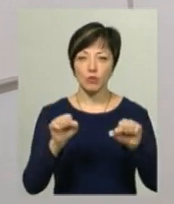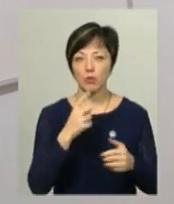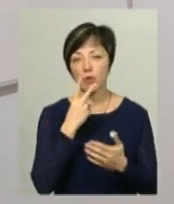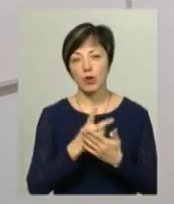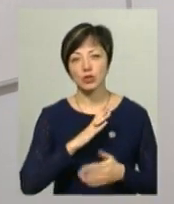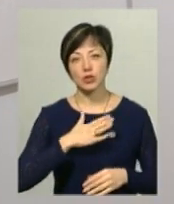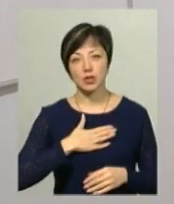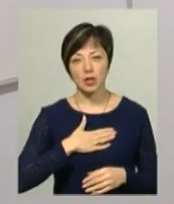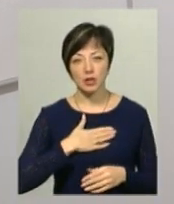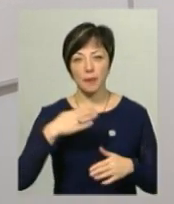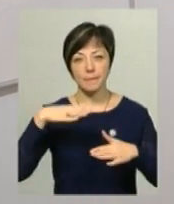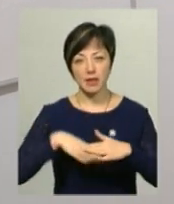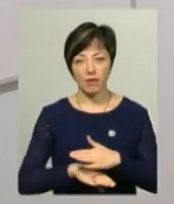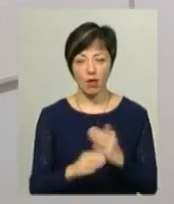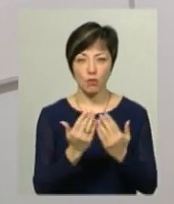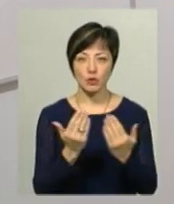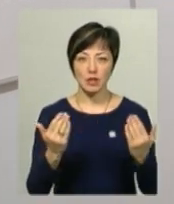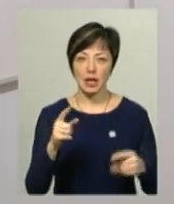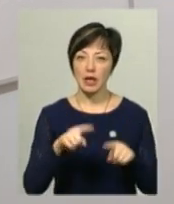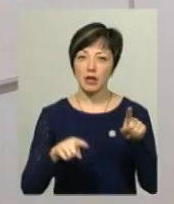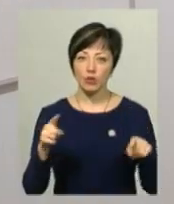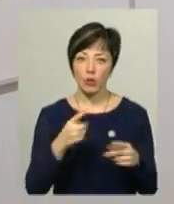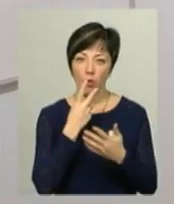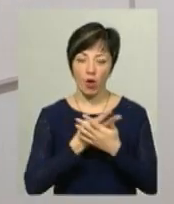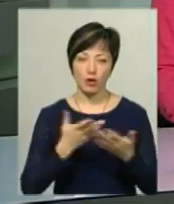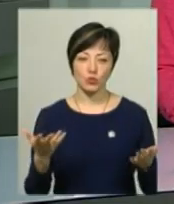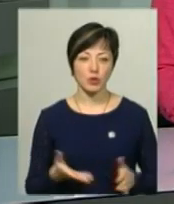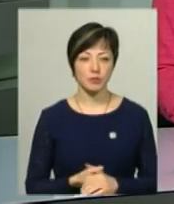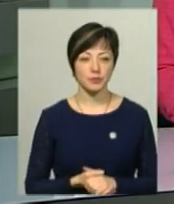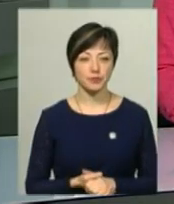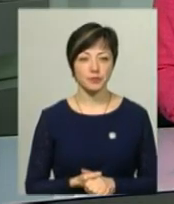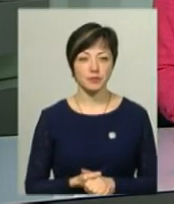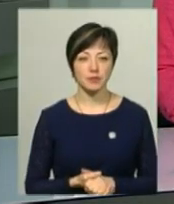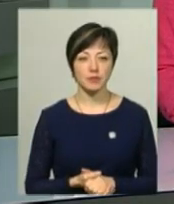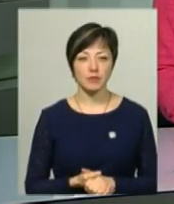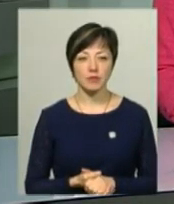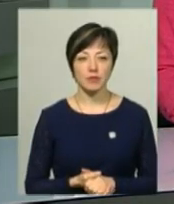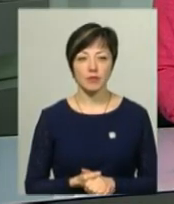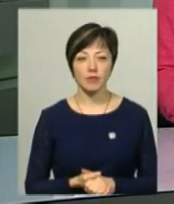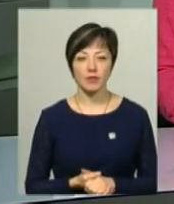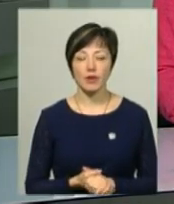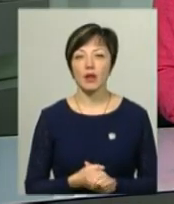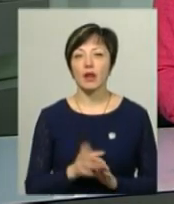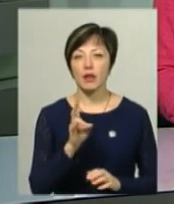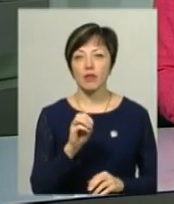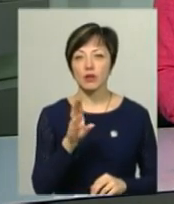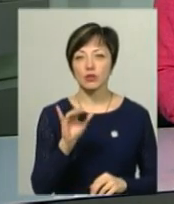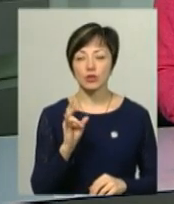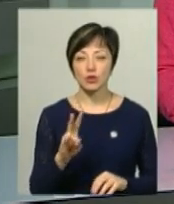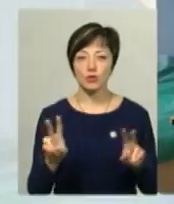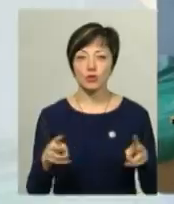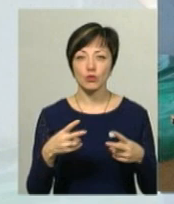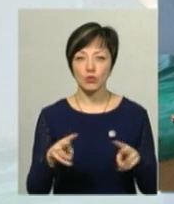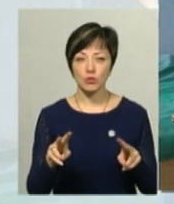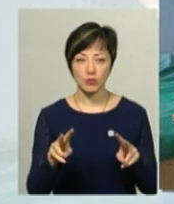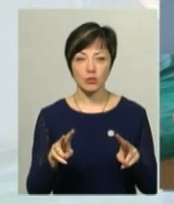наші підвали музейні, те, що ми рідко показуємо. Дві скелеласки Надіжинського клубу «Вершина дівчата» 2004